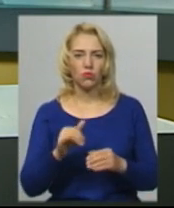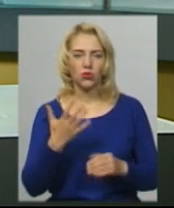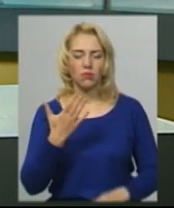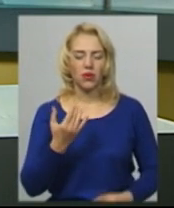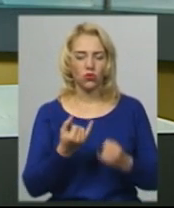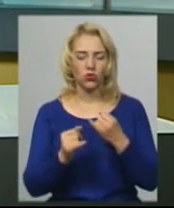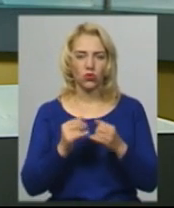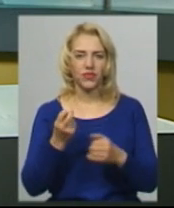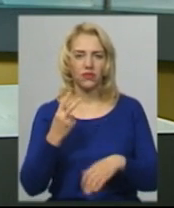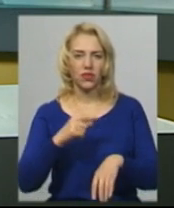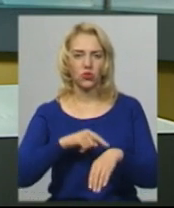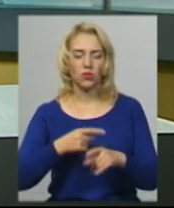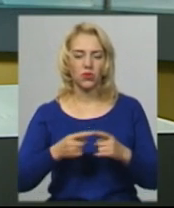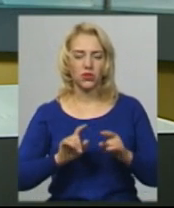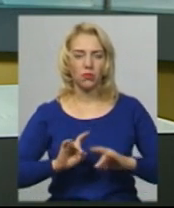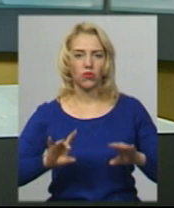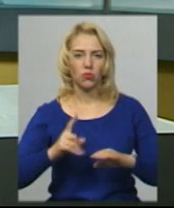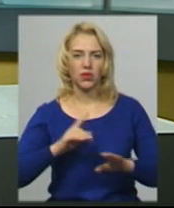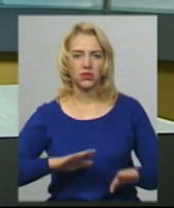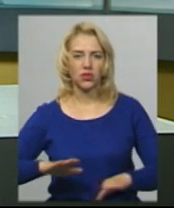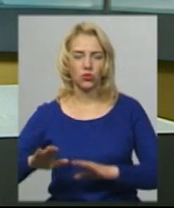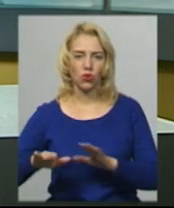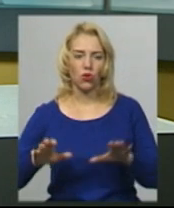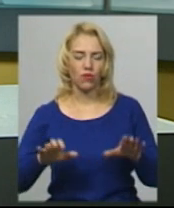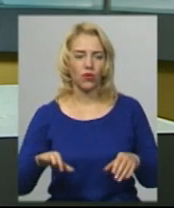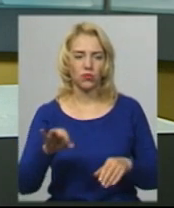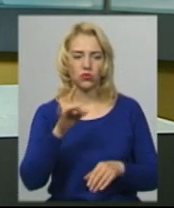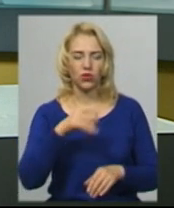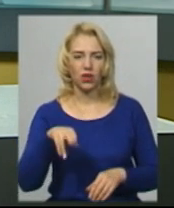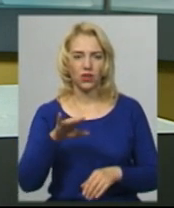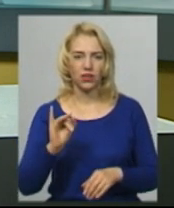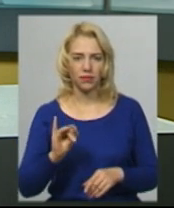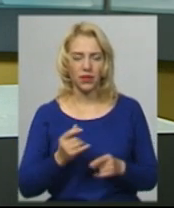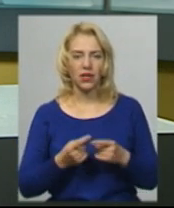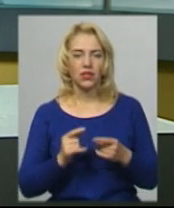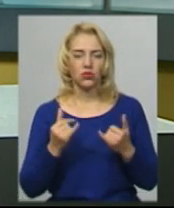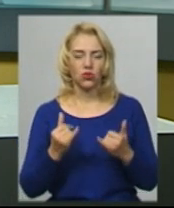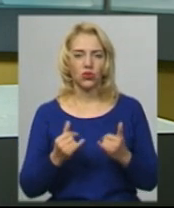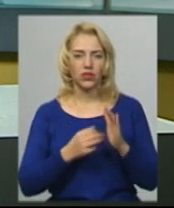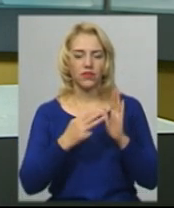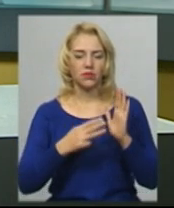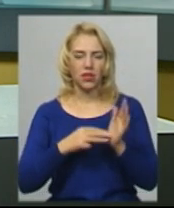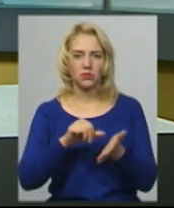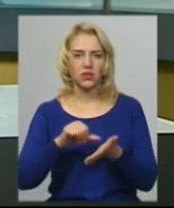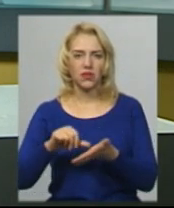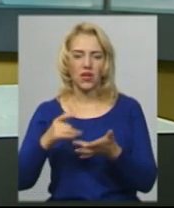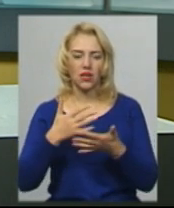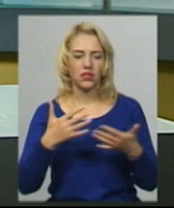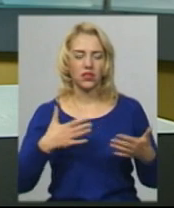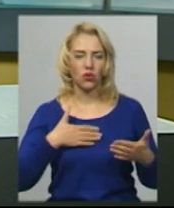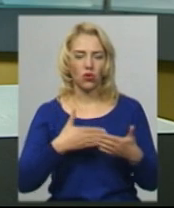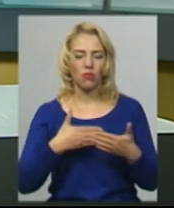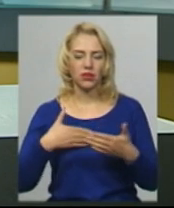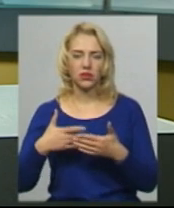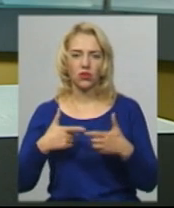Про це повідомила перша заступниця голови обласної ради Неоніла Андрійчук. Сьогодні 18 представників різних громадських